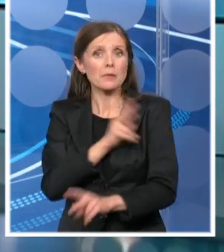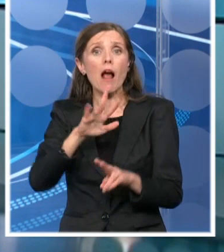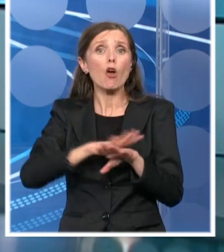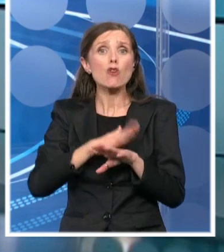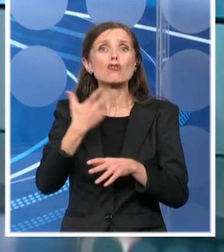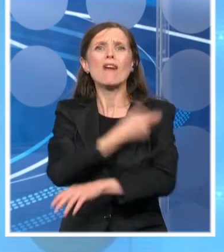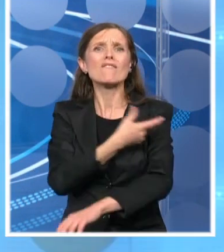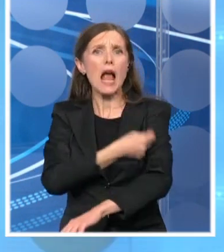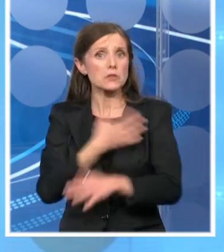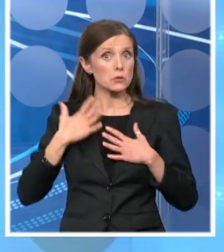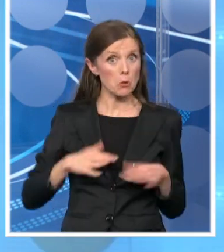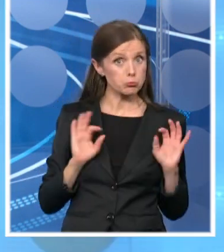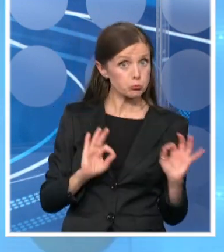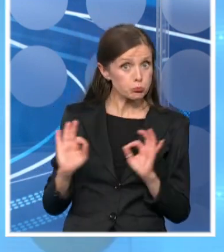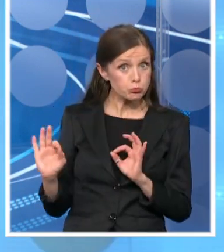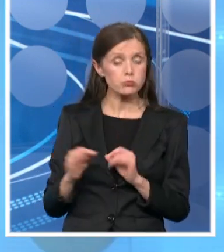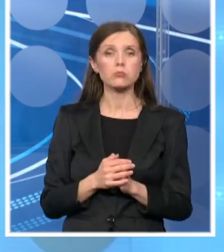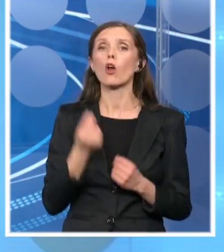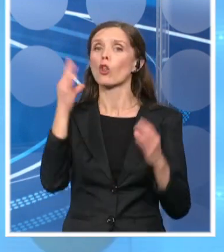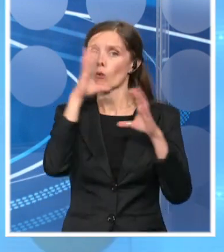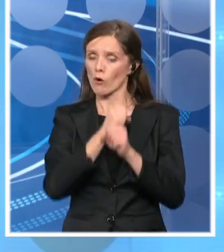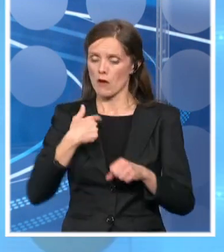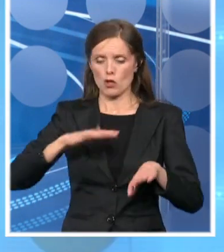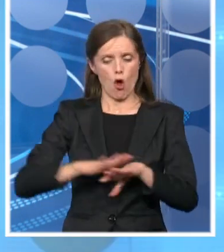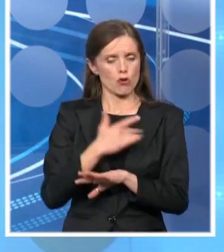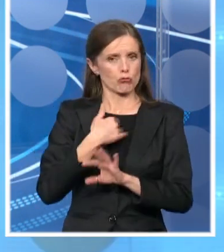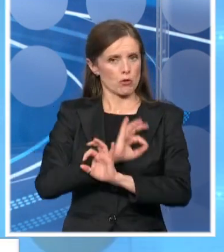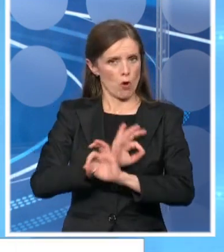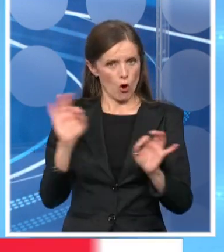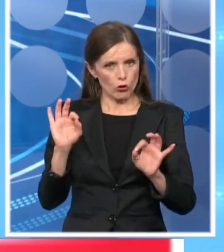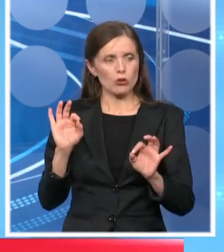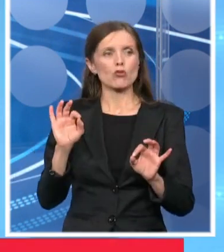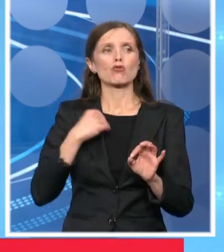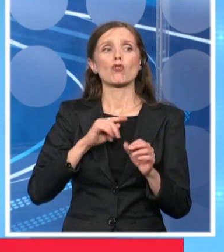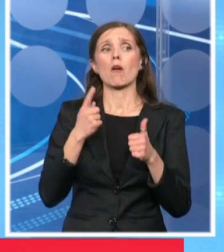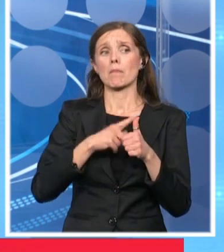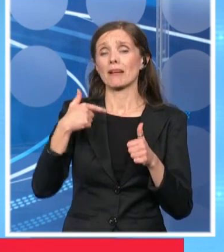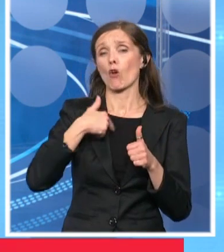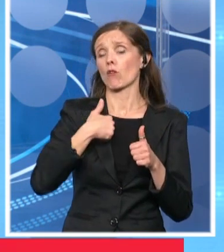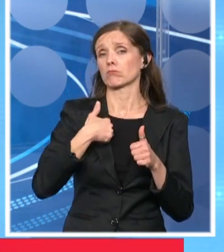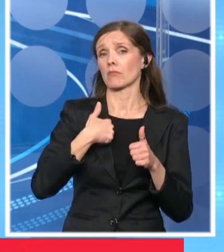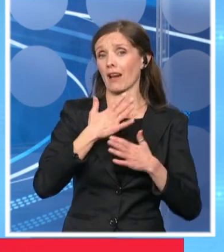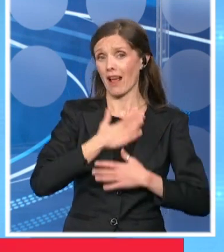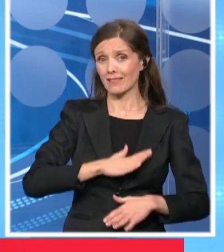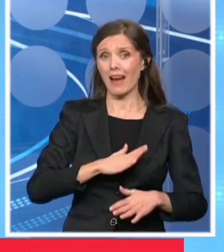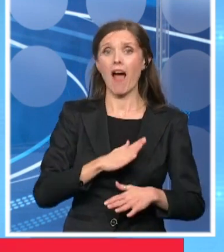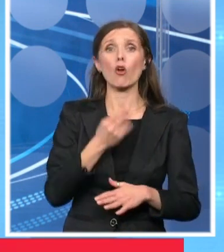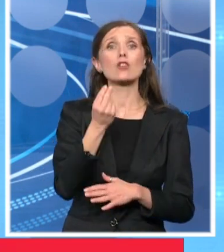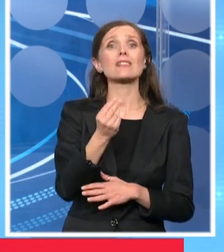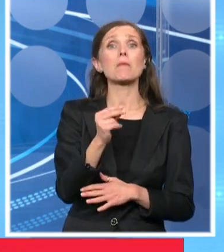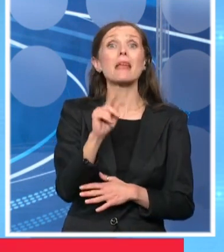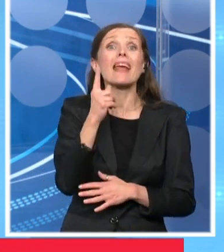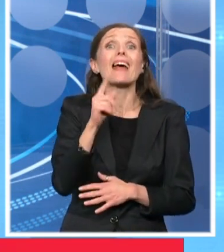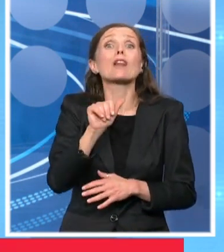neželjenu reakciju? Dobroveče, osjećam se odlično. Pre svega mi je drago što je Srbija bila jedna od prvih zemalja